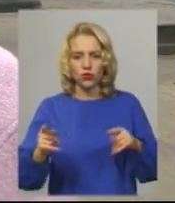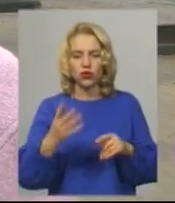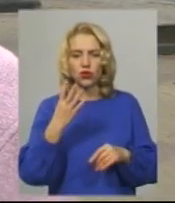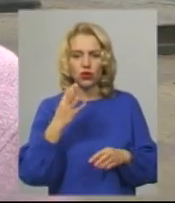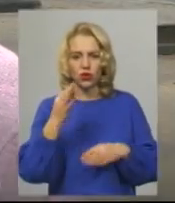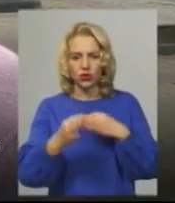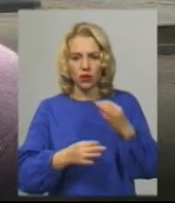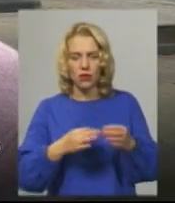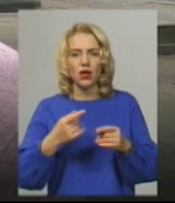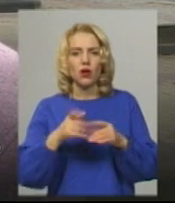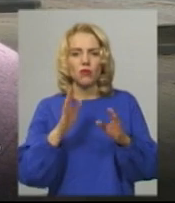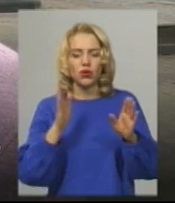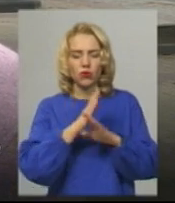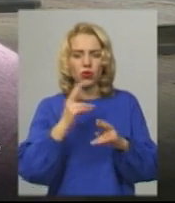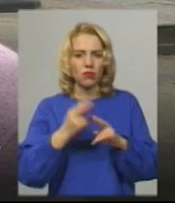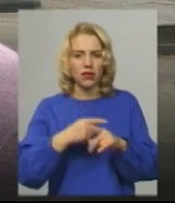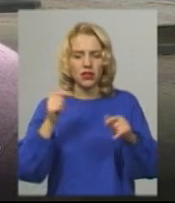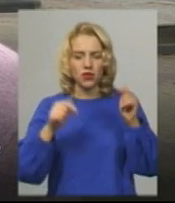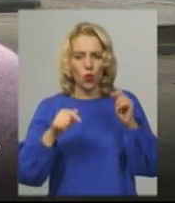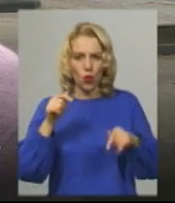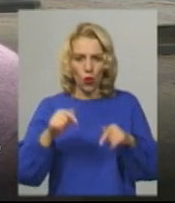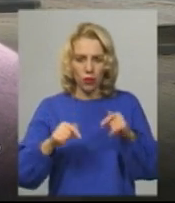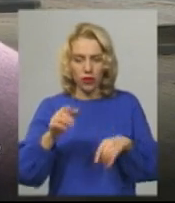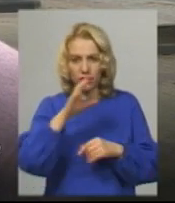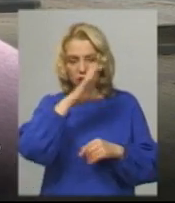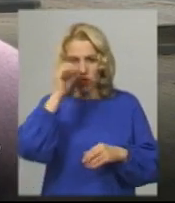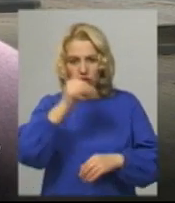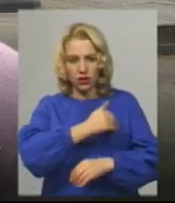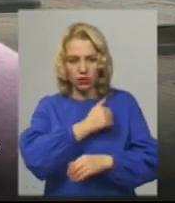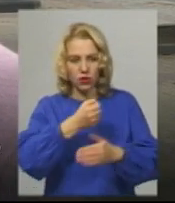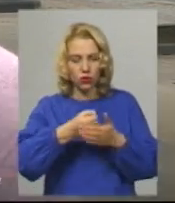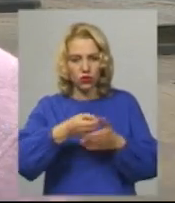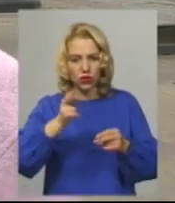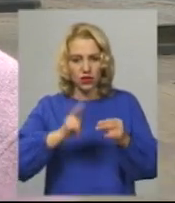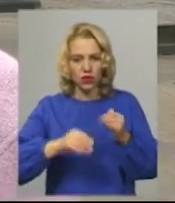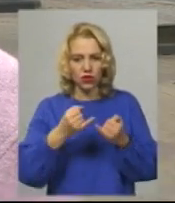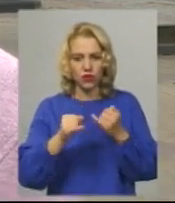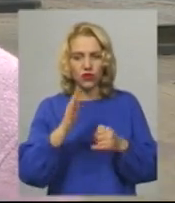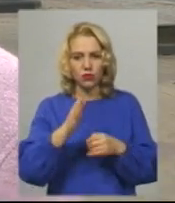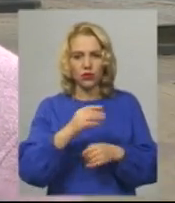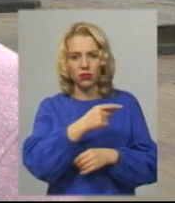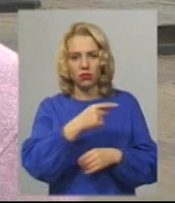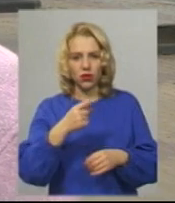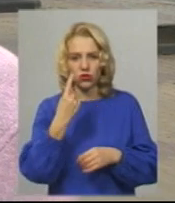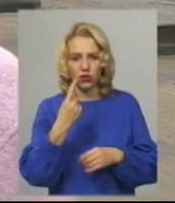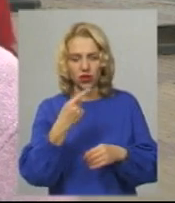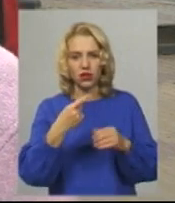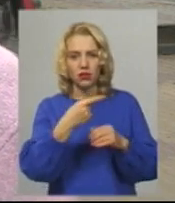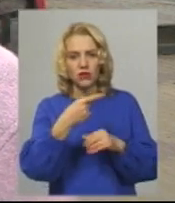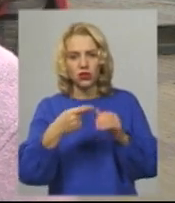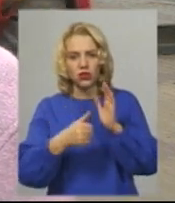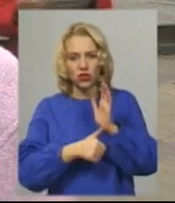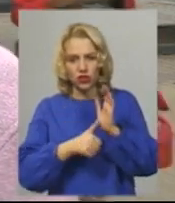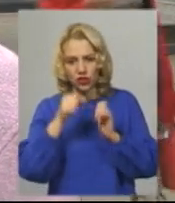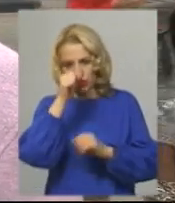погода без зопадів, нічна температура до кінця жовтня знизиться до 1,6 градусів морозу, першого